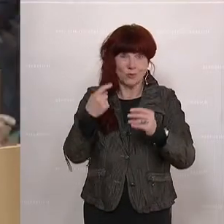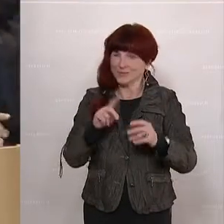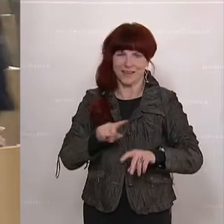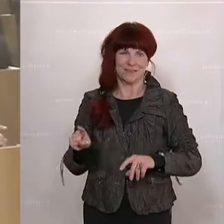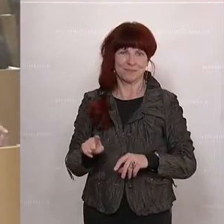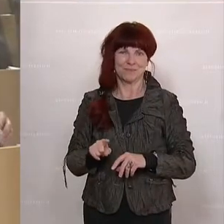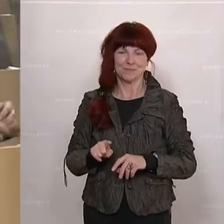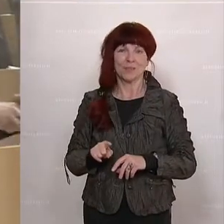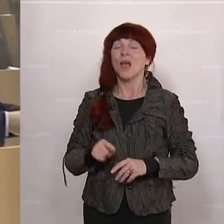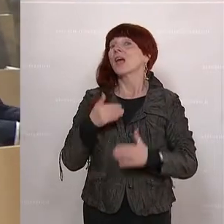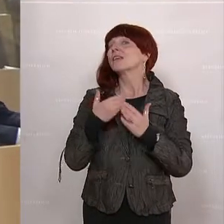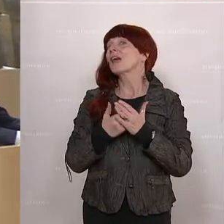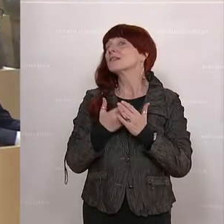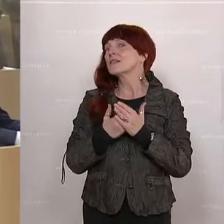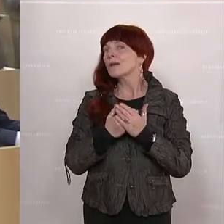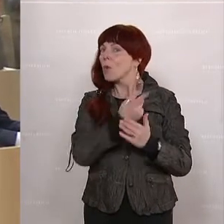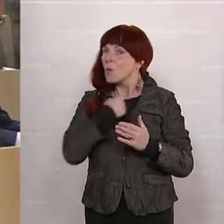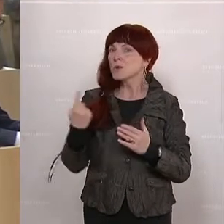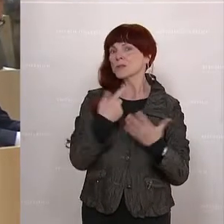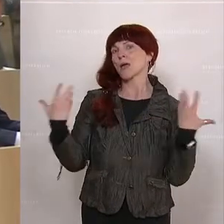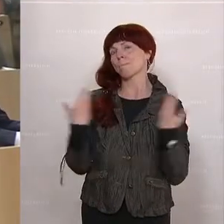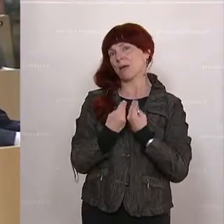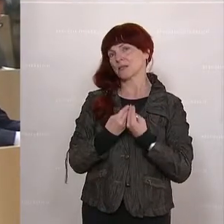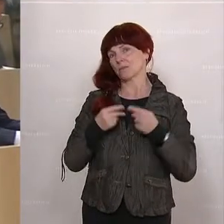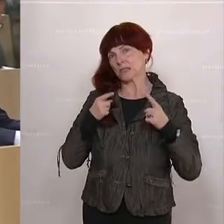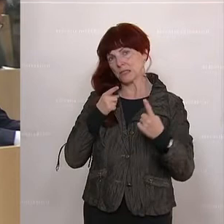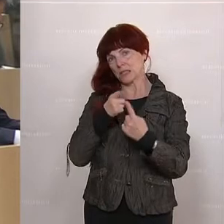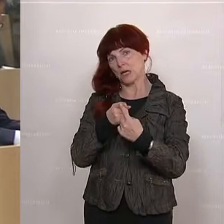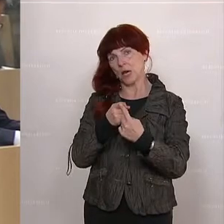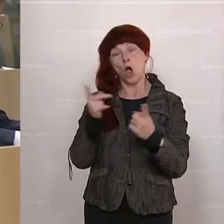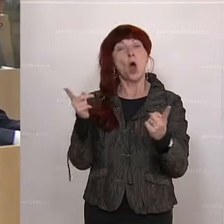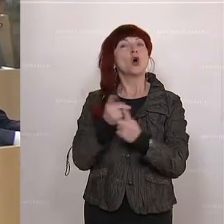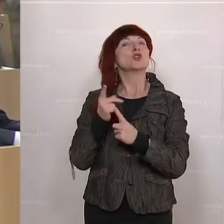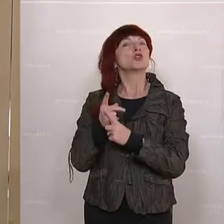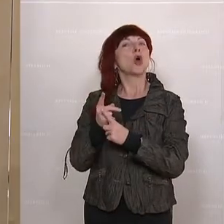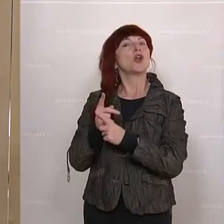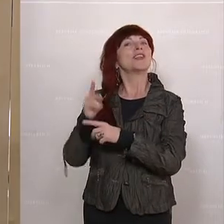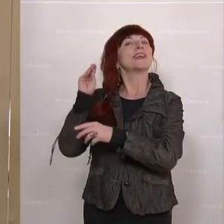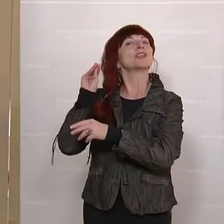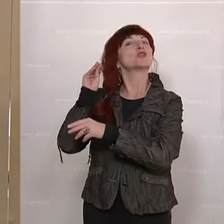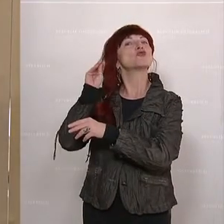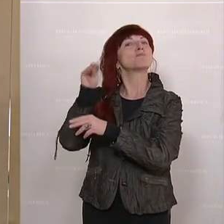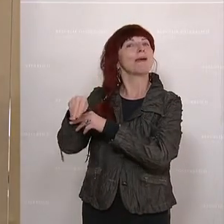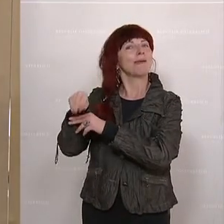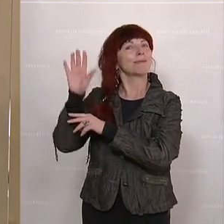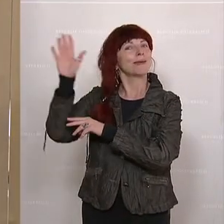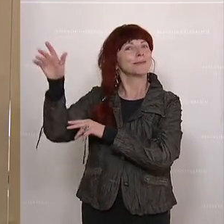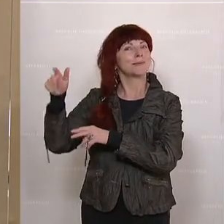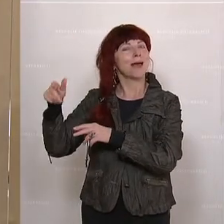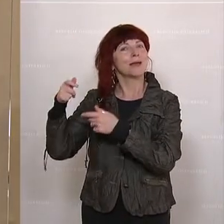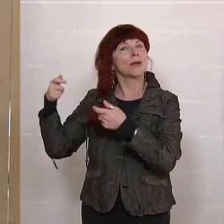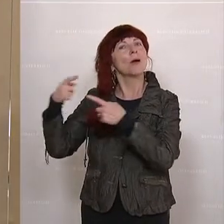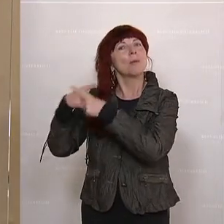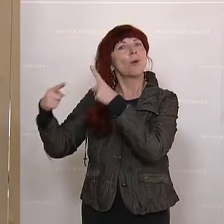dass wir, glaube ich, gemeinsam nicht die Politik der Spenderinnen und Spender voranstellen. Die sind nicht die Verbündeten für den